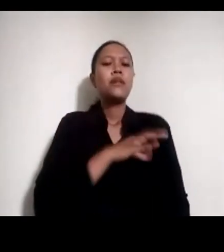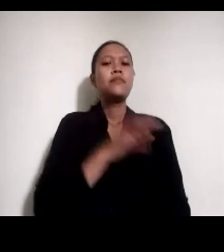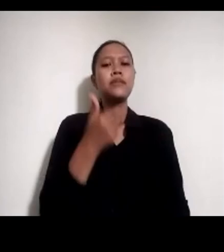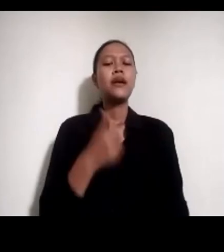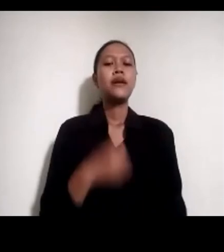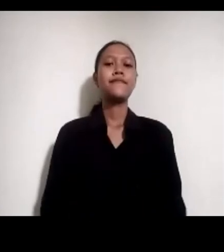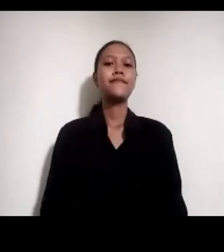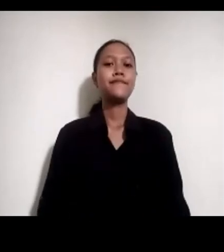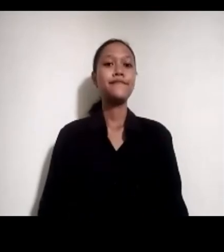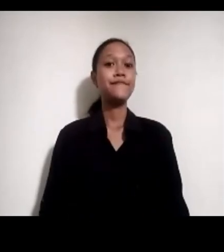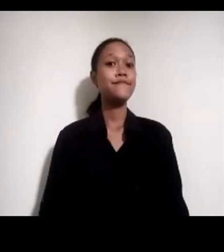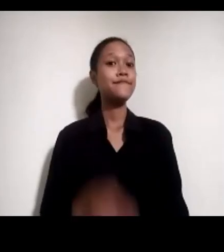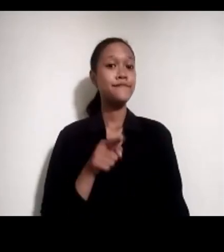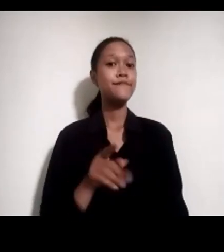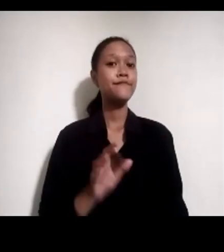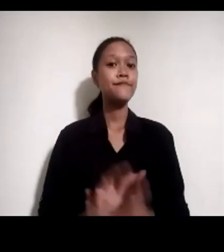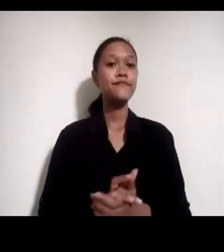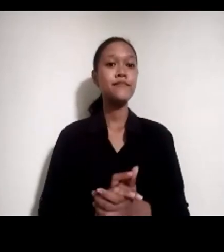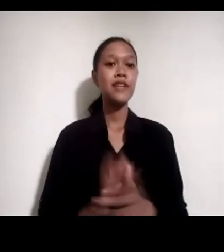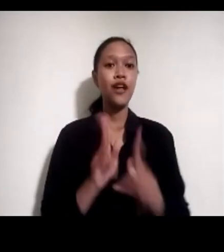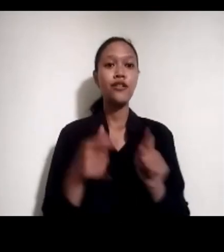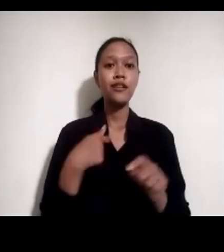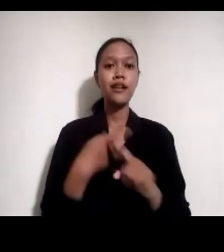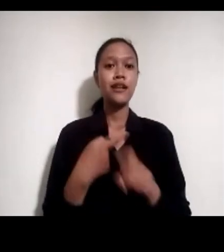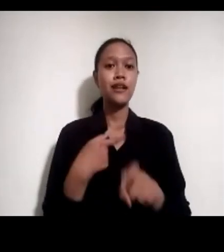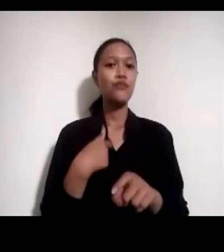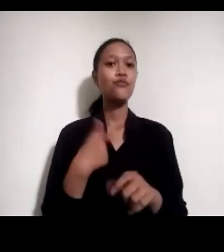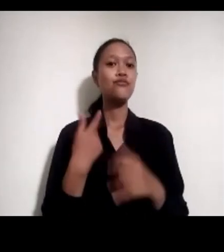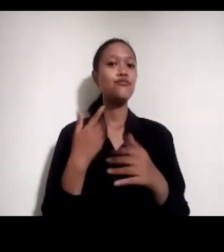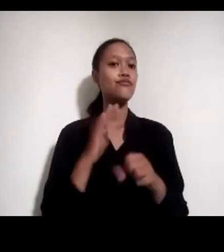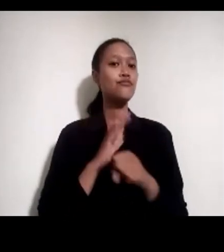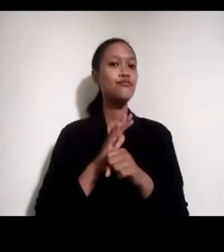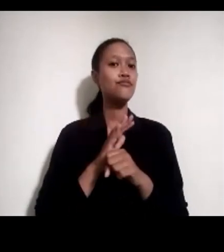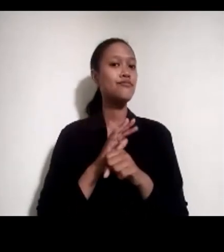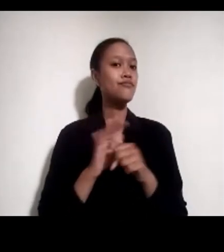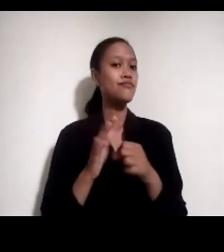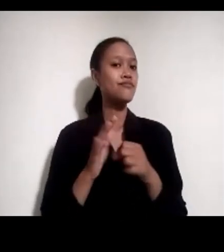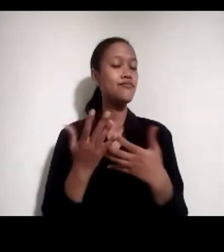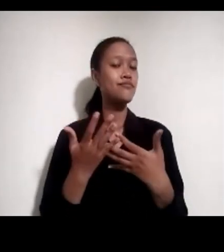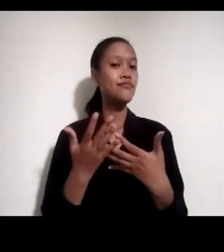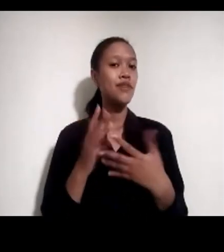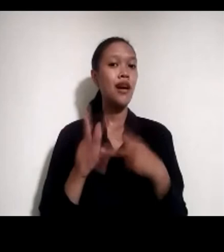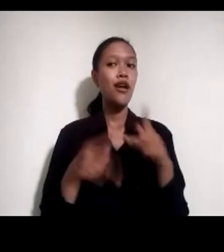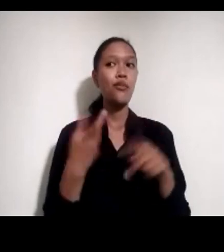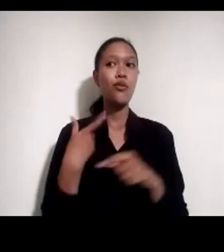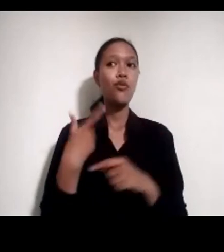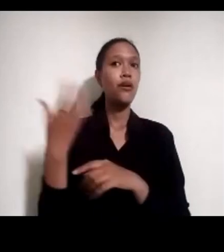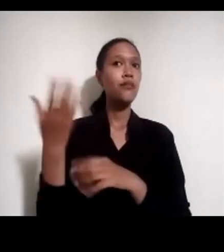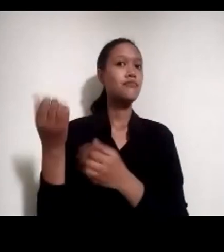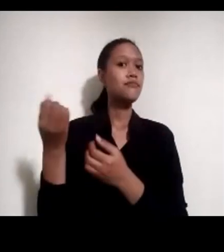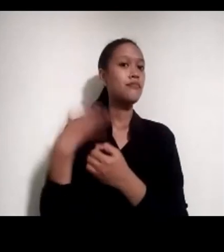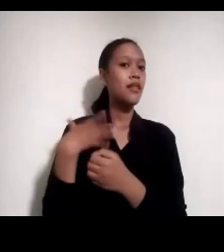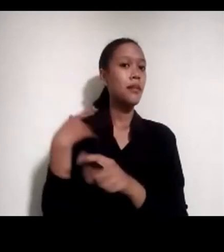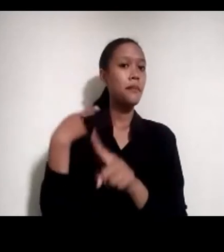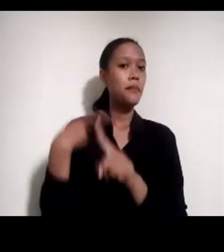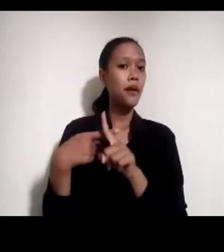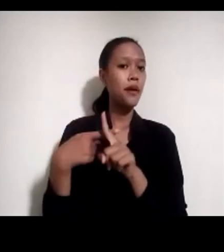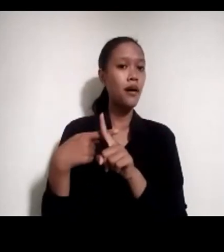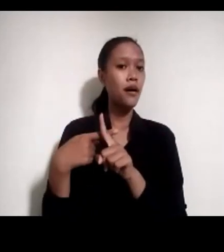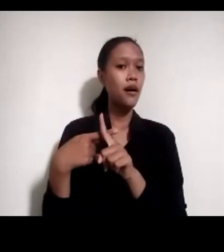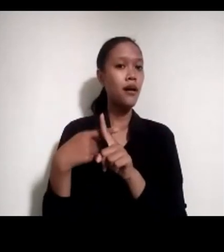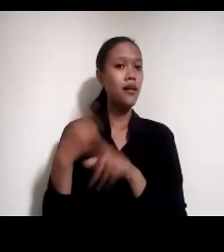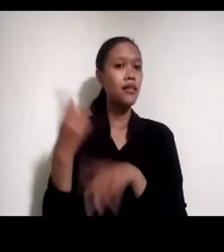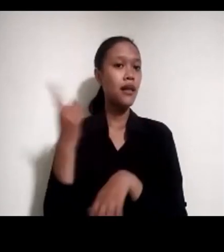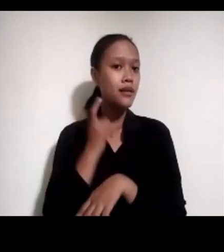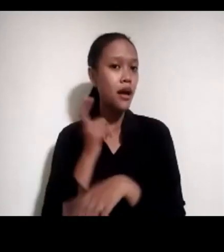Itu sih kalau dari aku. Mungkin, kalau ada yang mau menambahkan, apa namanya, menambah pertanyaan, atau